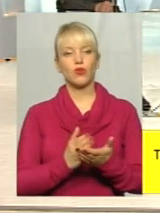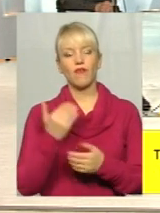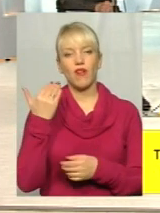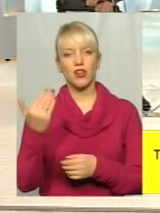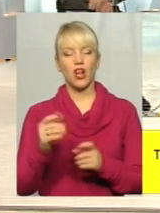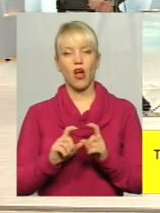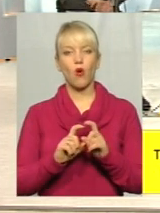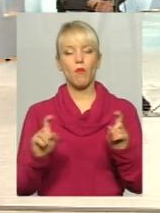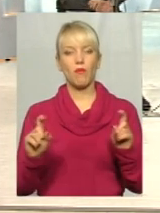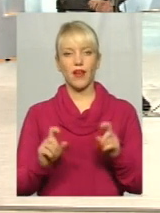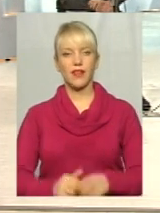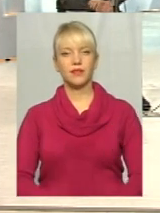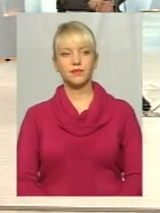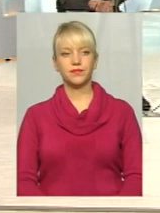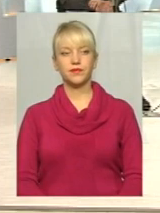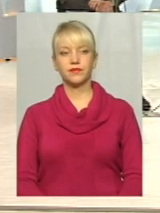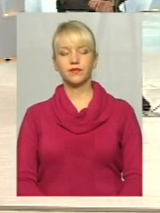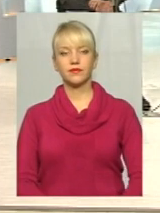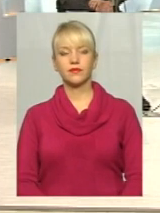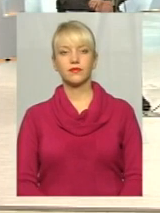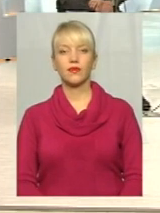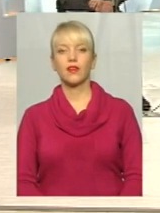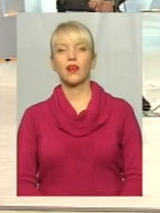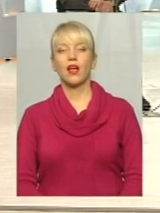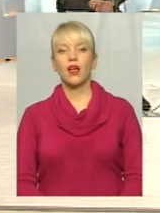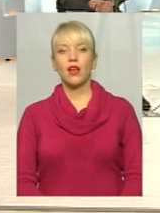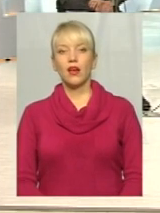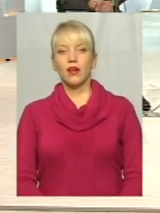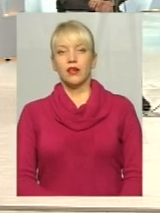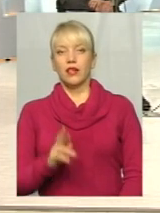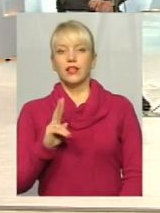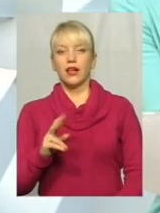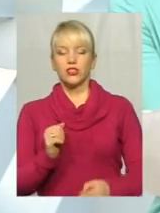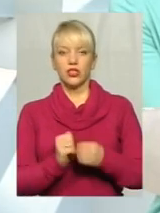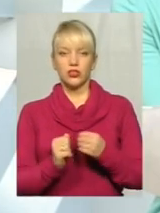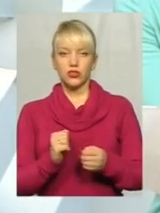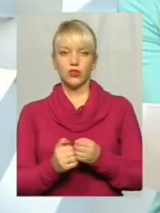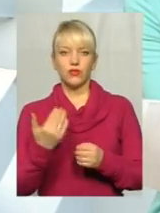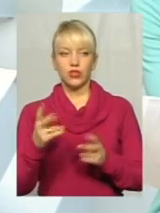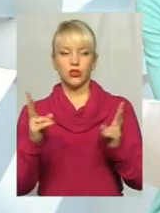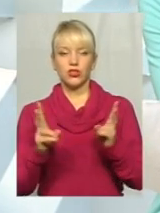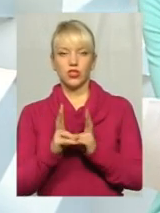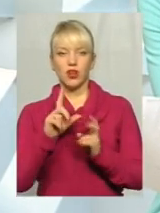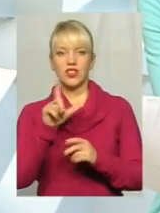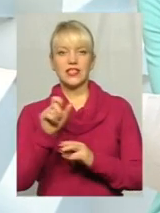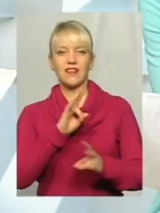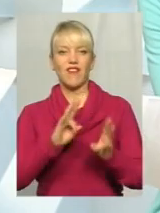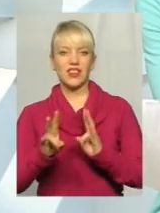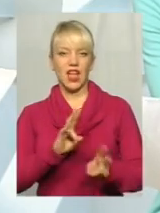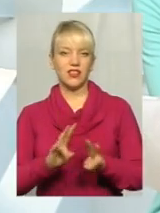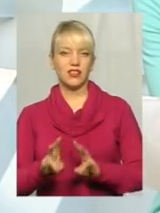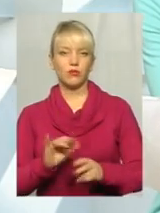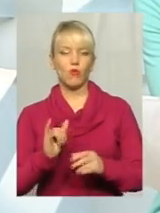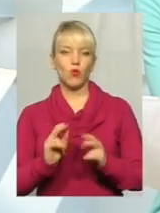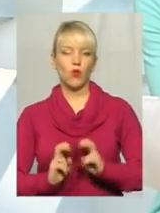компанія, як часто вам доводиться саме зіштовхуватися із вандалізмом в